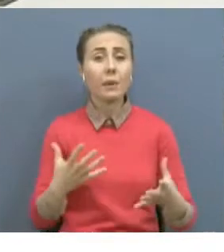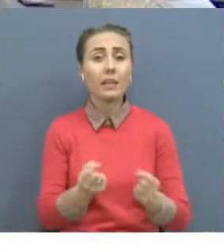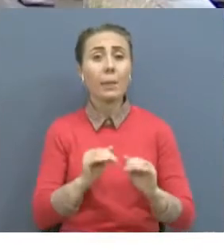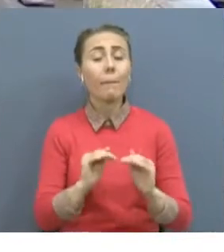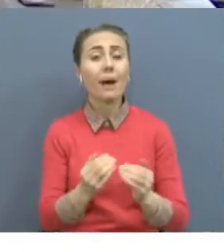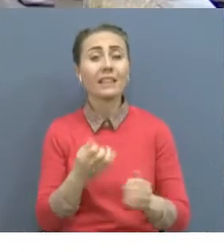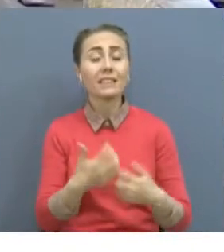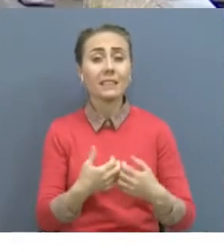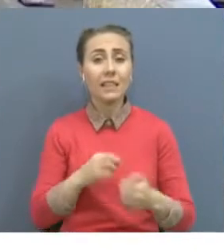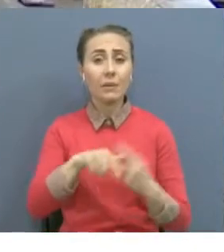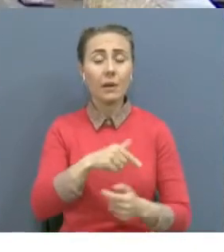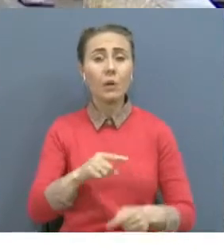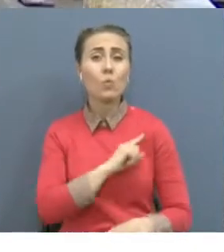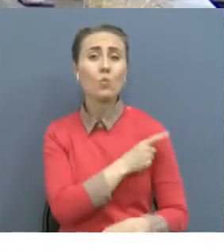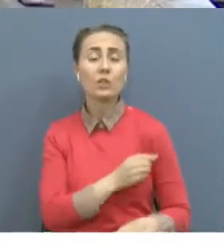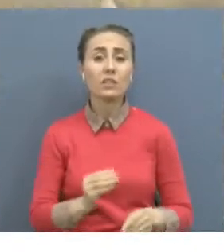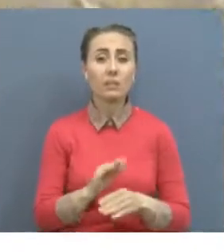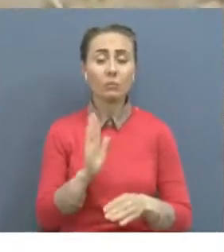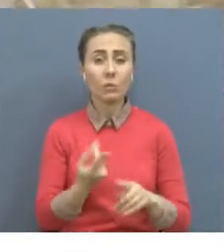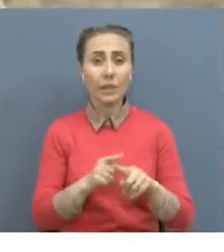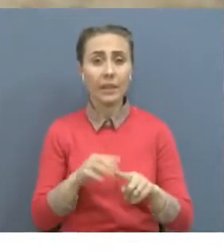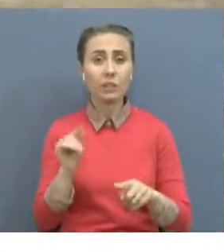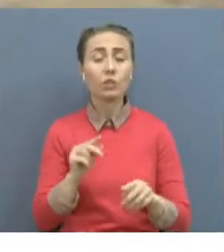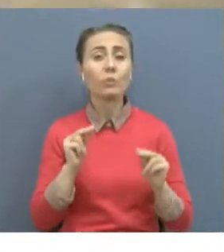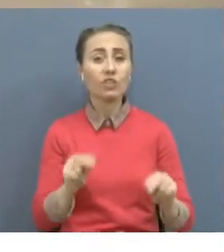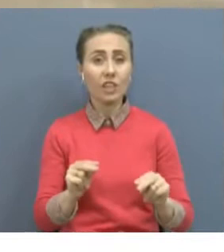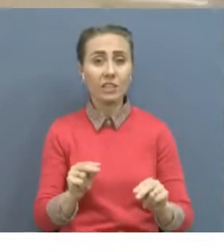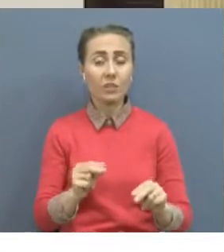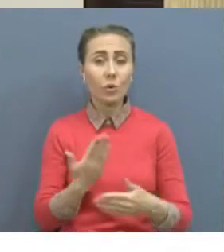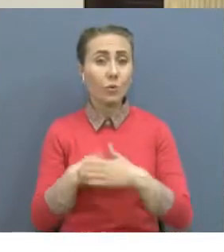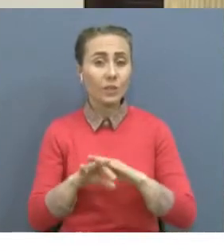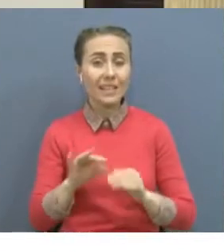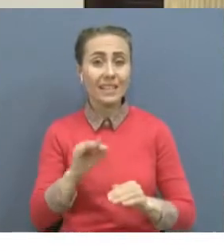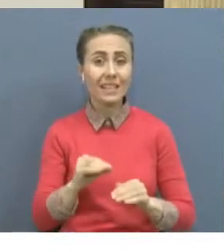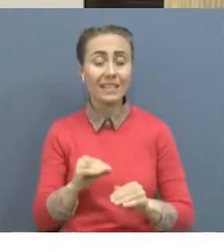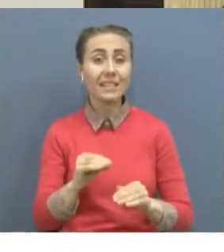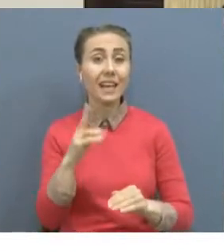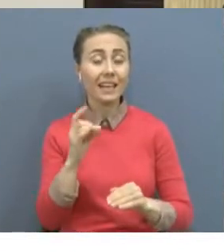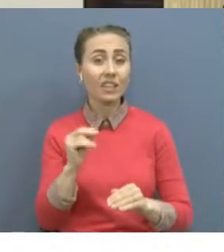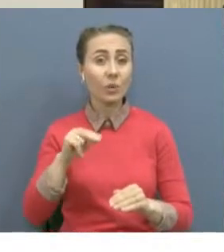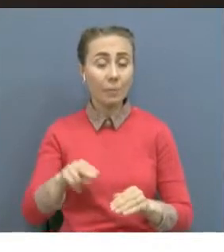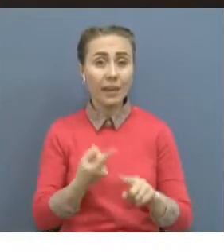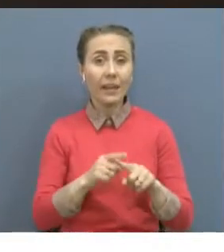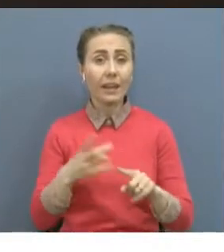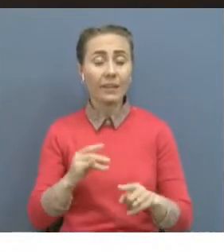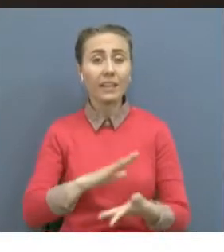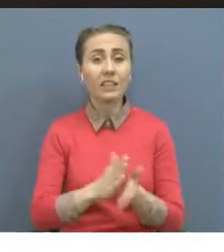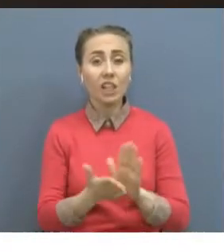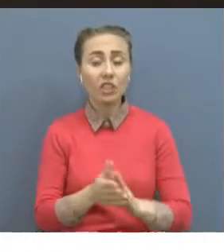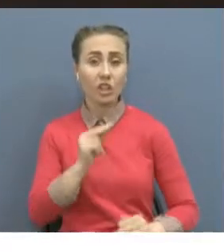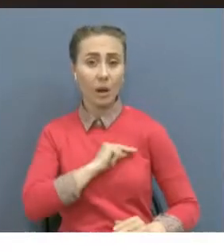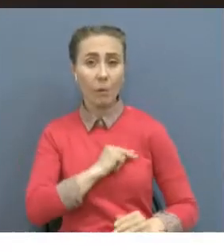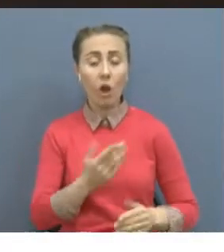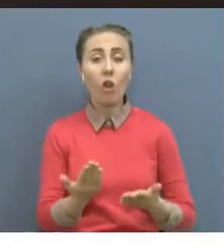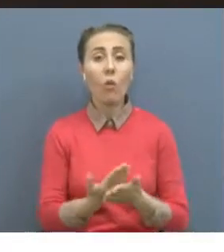президент. Алын детпейл есе келген дағдар санауын мен шығылу үшін президент елімізге бақшылардың жаңа бұғыны және бейлік тармақтарының үйл өсімді